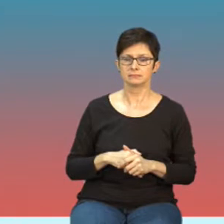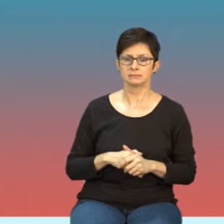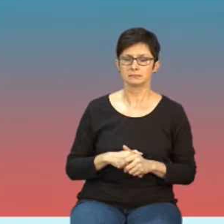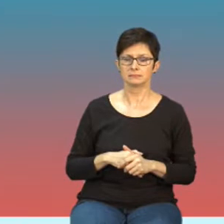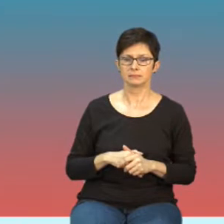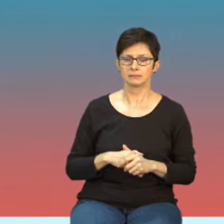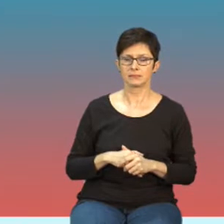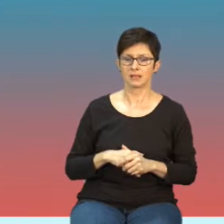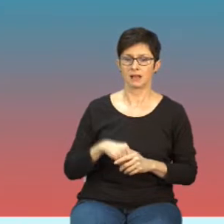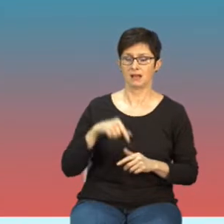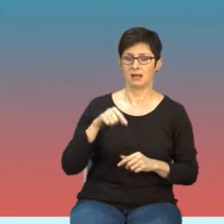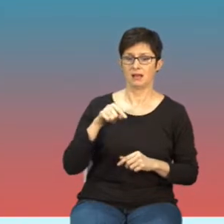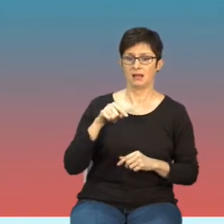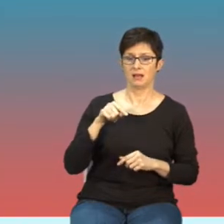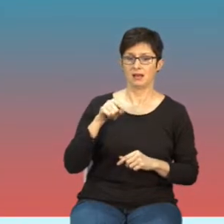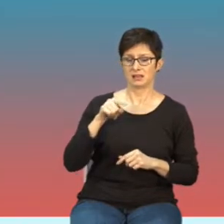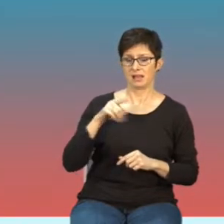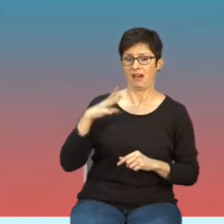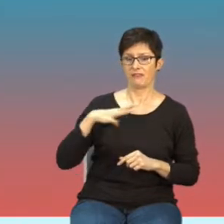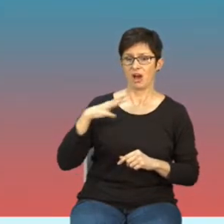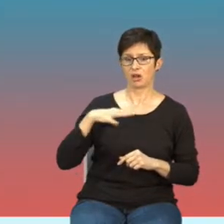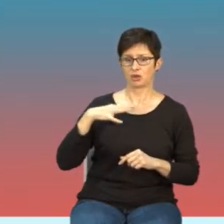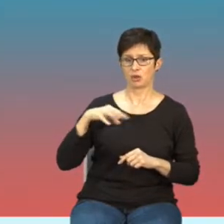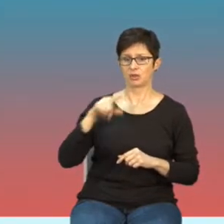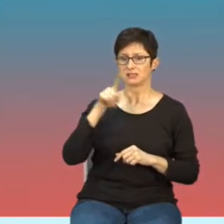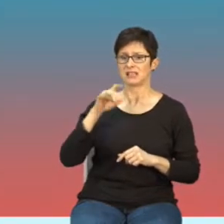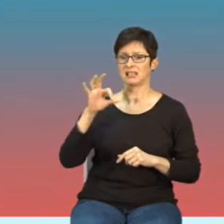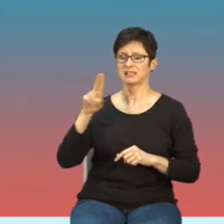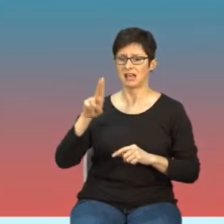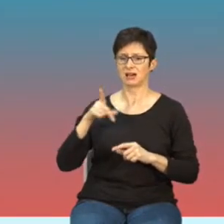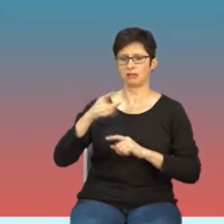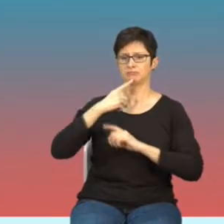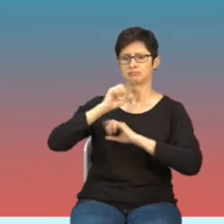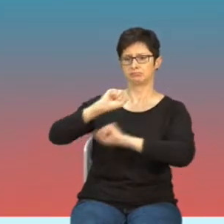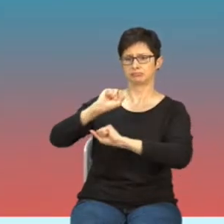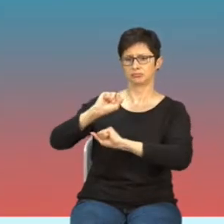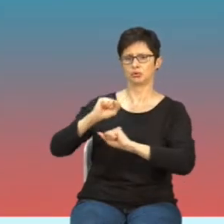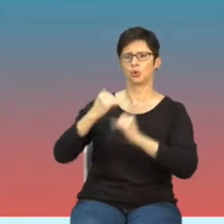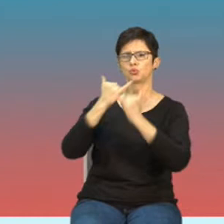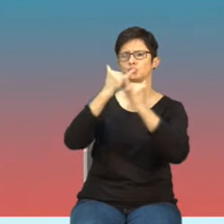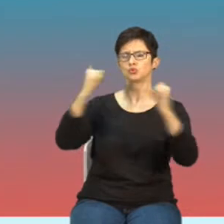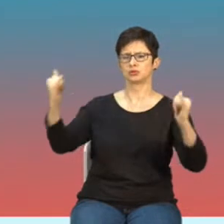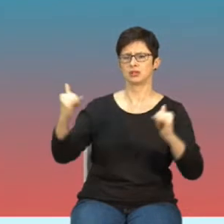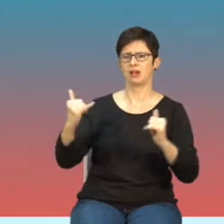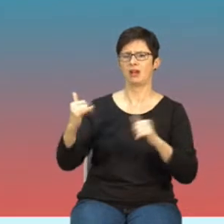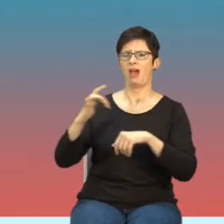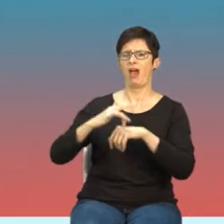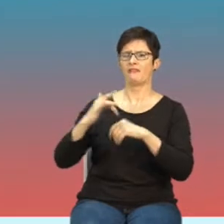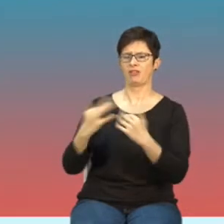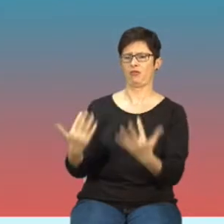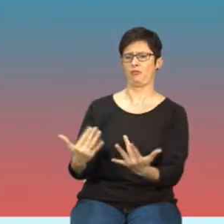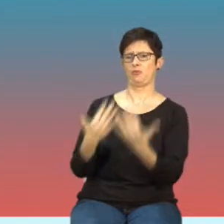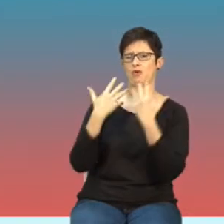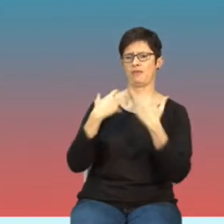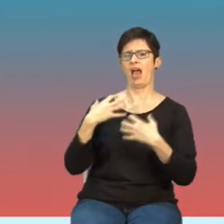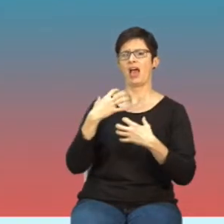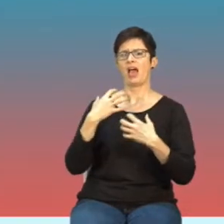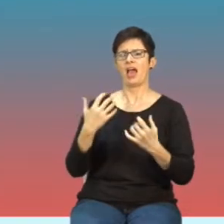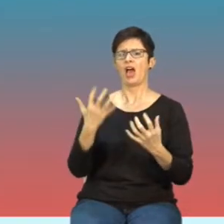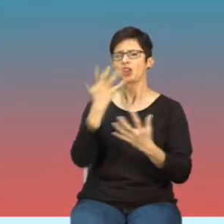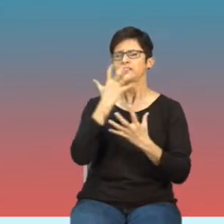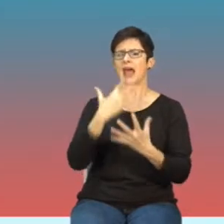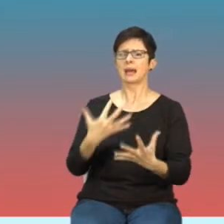ona, ta wartość miała chronić przed wszelkimi efektami również nietermicznymi. Taka była różnica